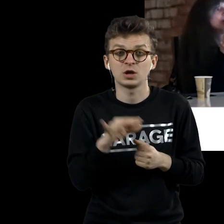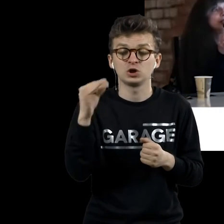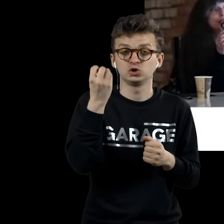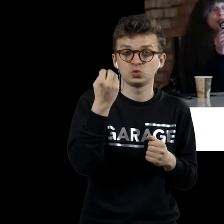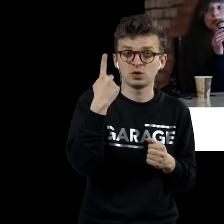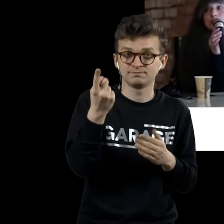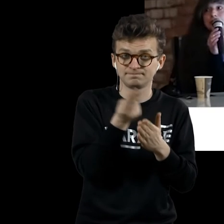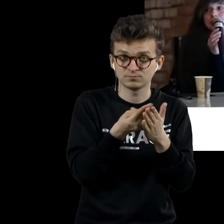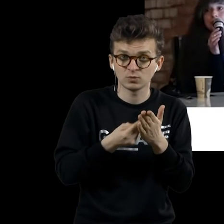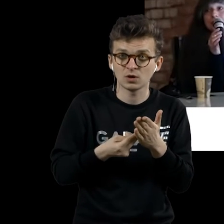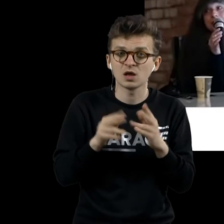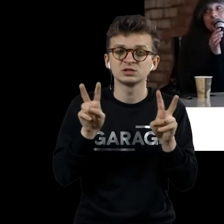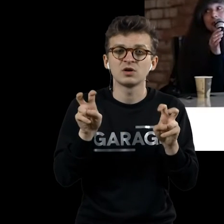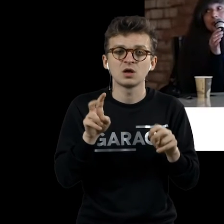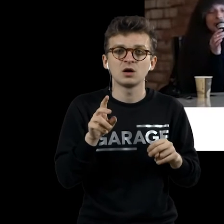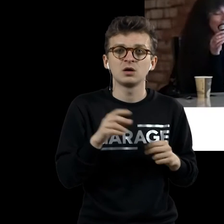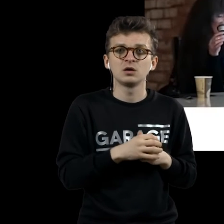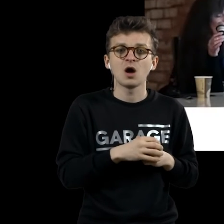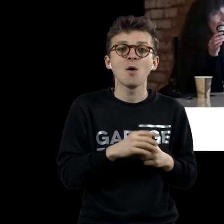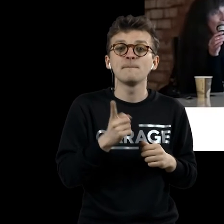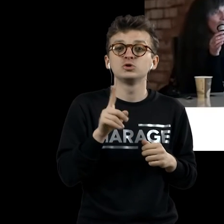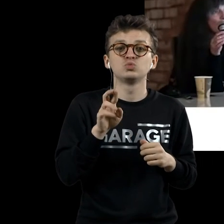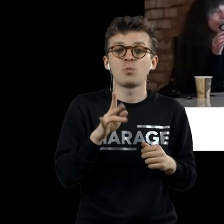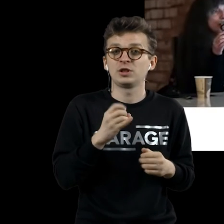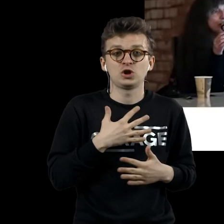которое называется «Почему бы не чихнуть Рос Саляви».